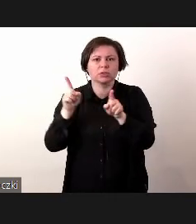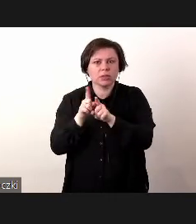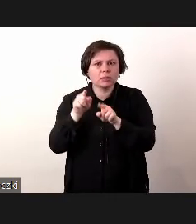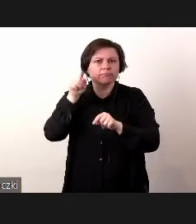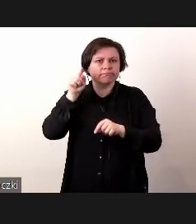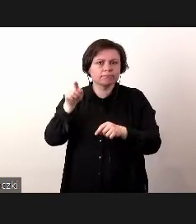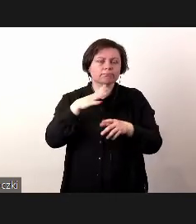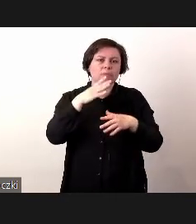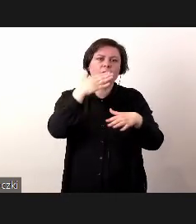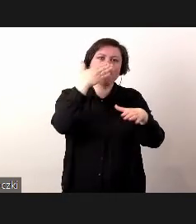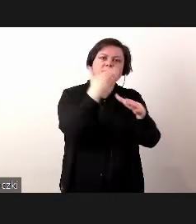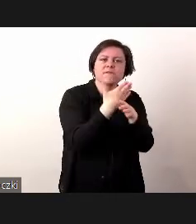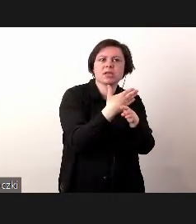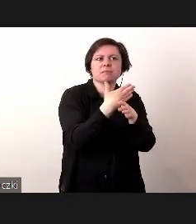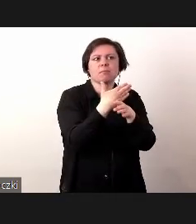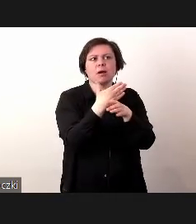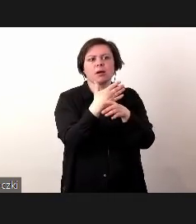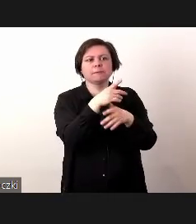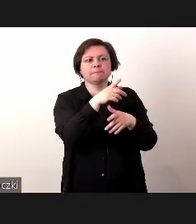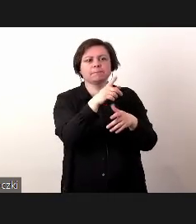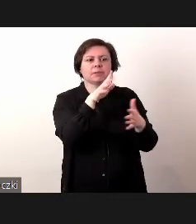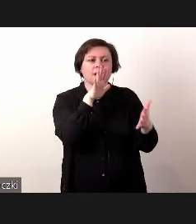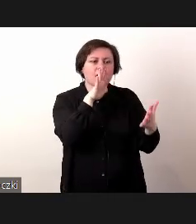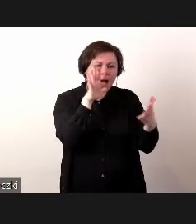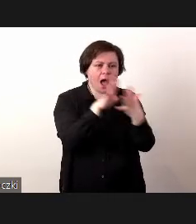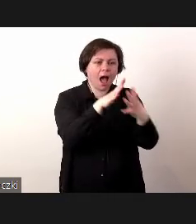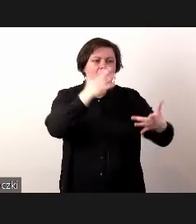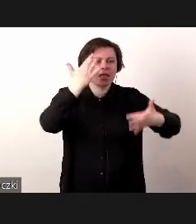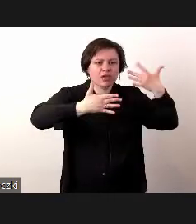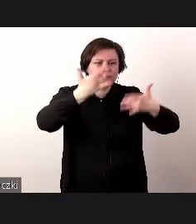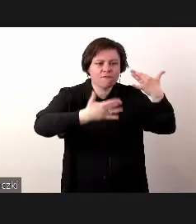się też firmy typowo informatyczne.